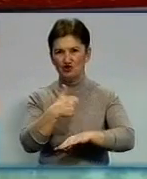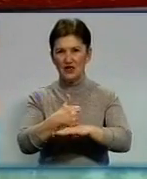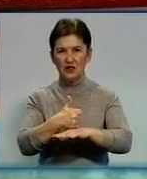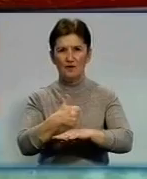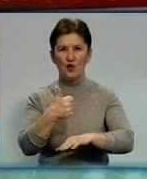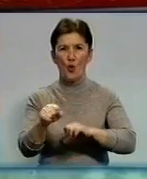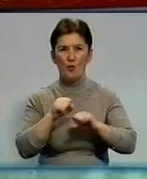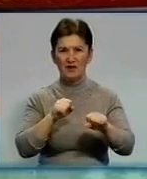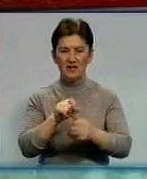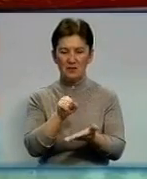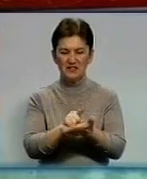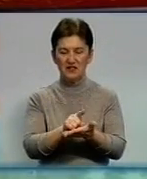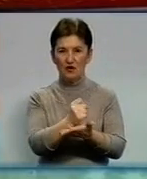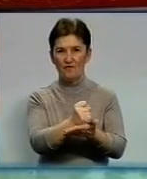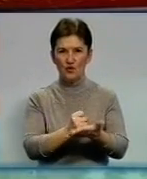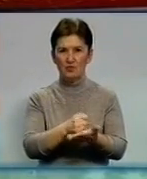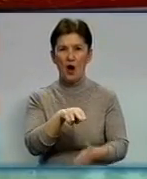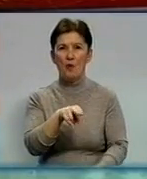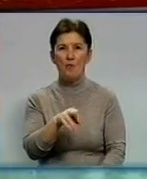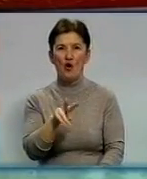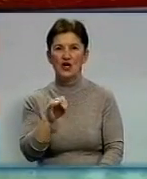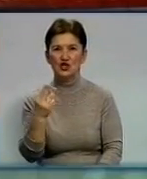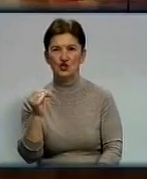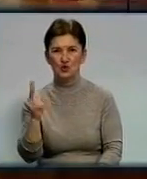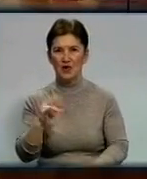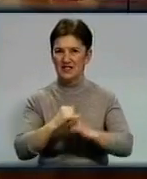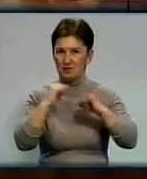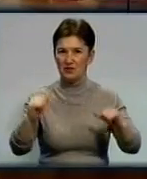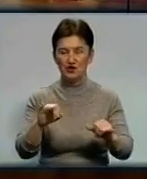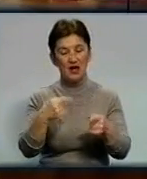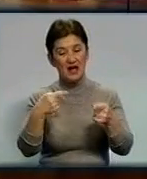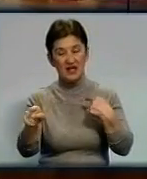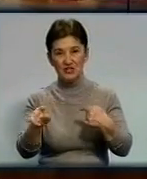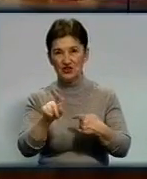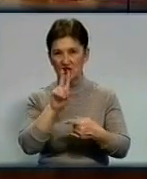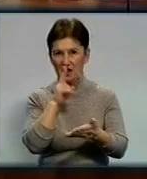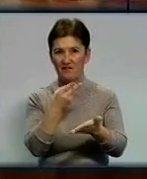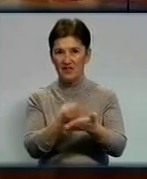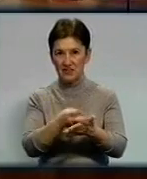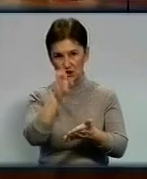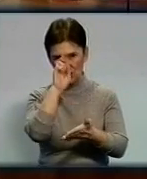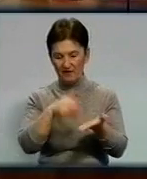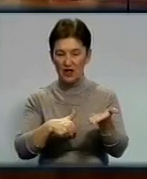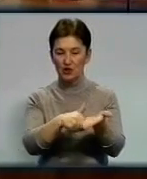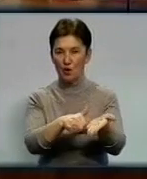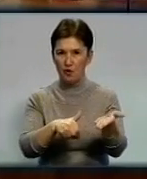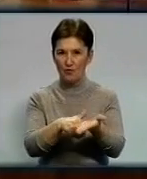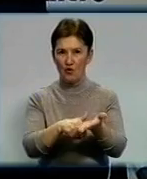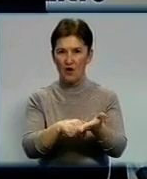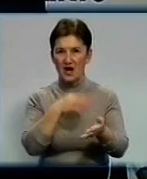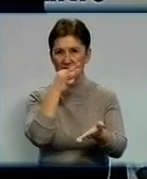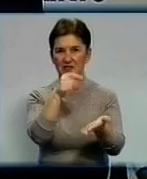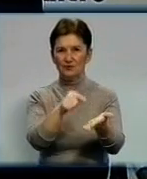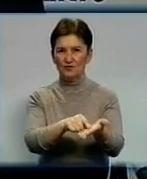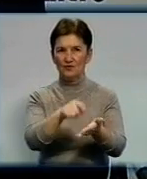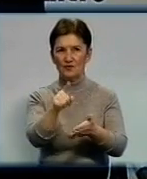головного управління пенсійного фонду в області Людмила Поліщук. Збільшилися й інші види державної допомоги, зазначив перший заступник директора Департаменту